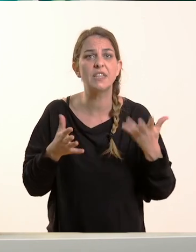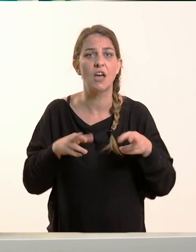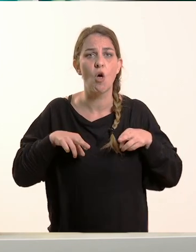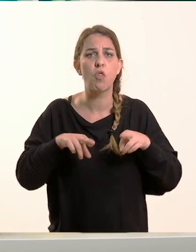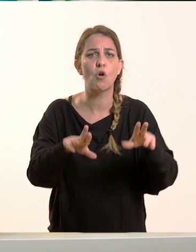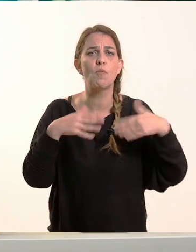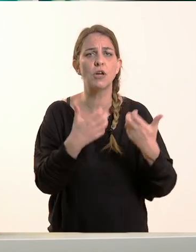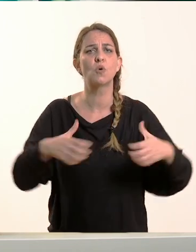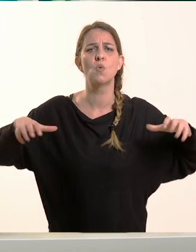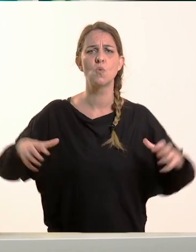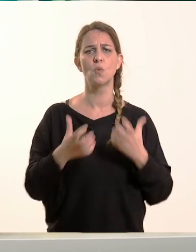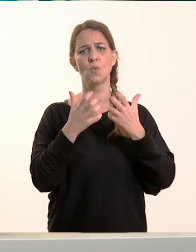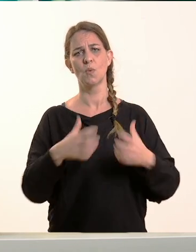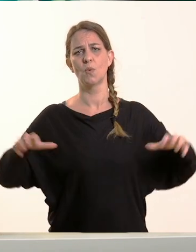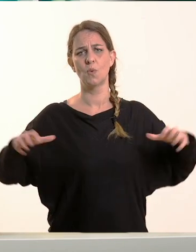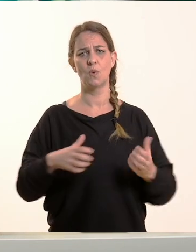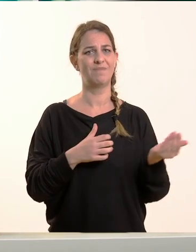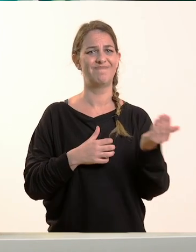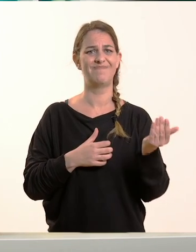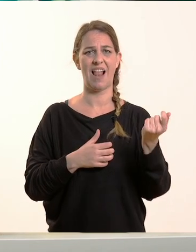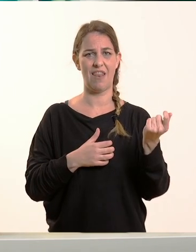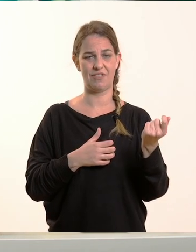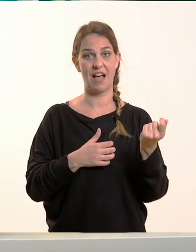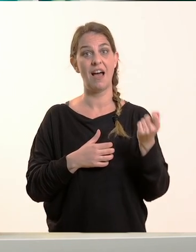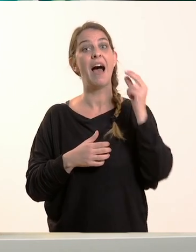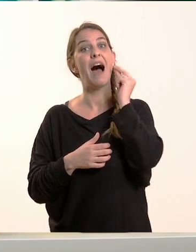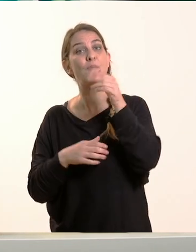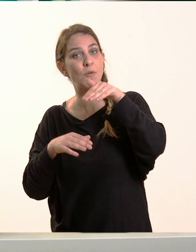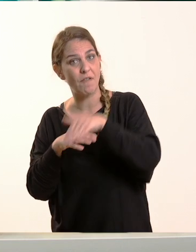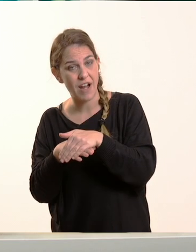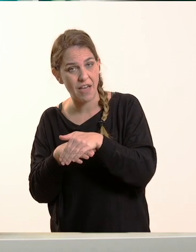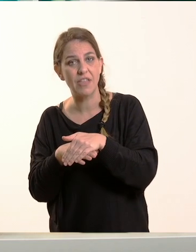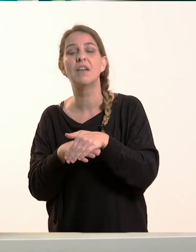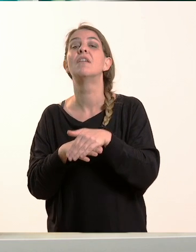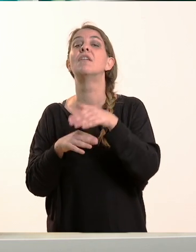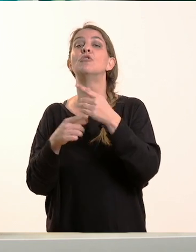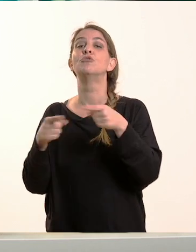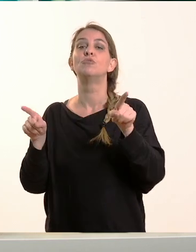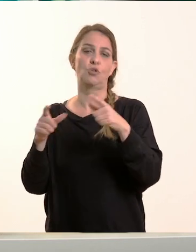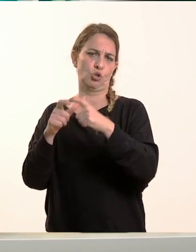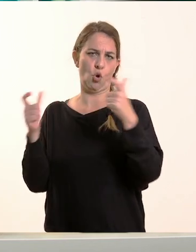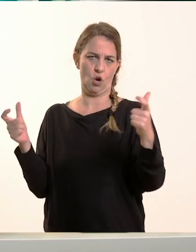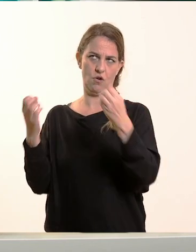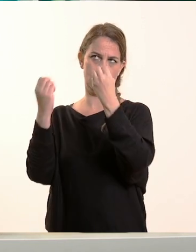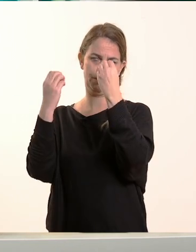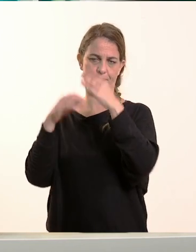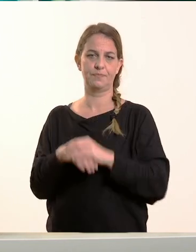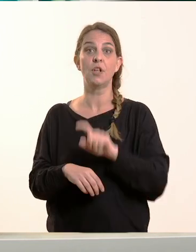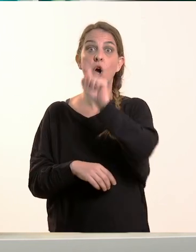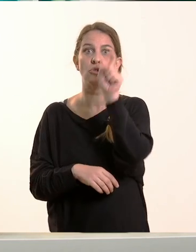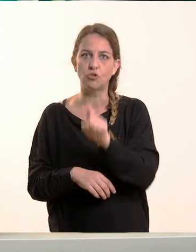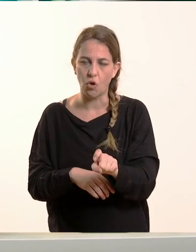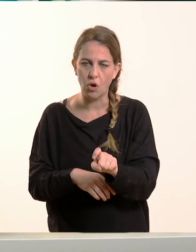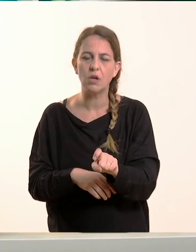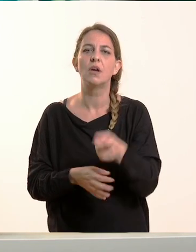το ακορδιόν του και το βράδυ πάει στο νυχτερινό σχολείο. Η ζωή του είναι δύσκολη, όμως αλλάζει όταν οι